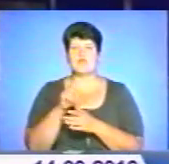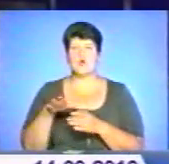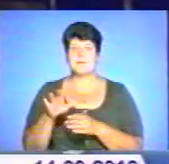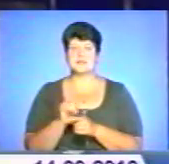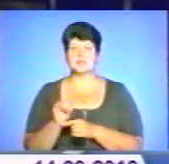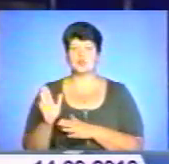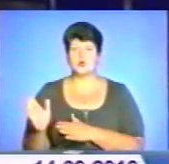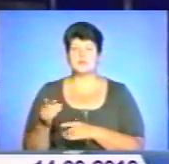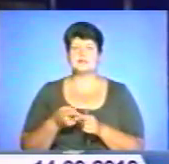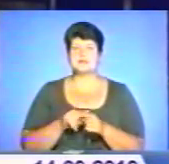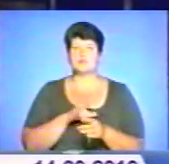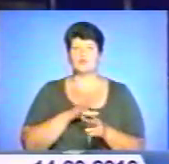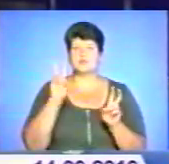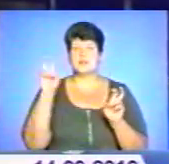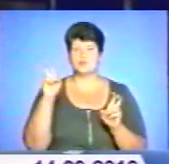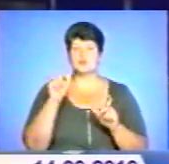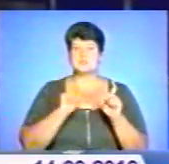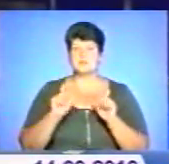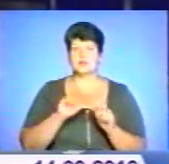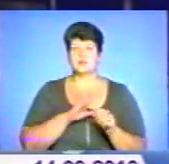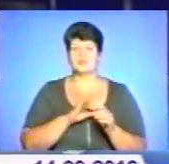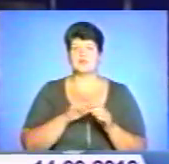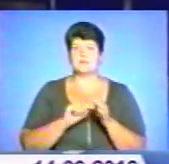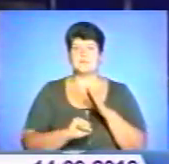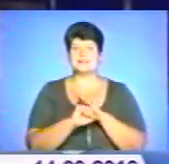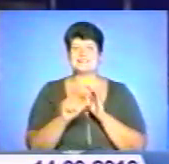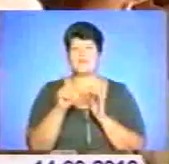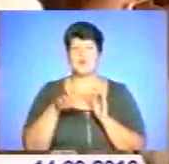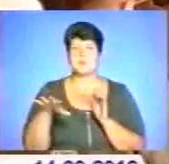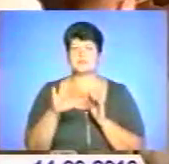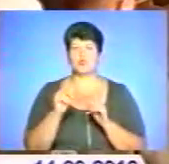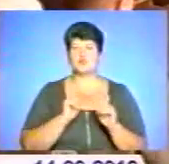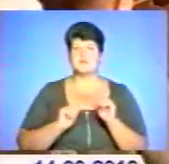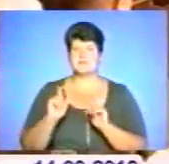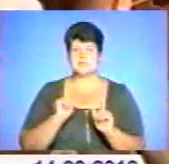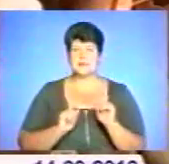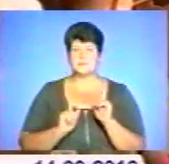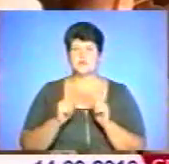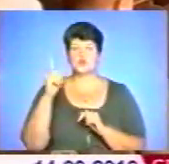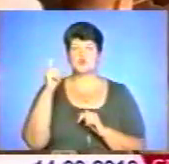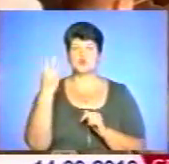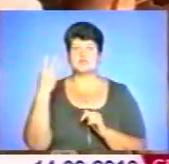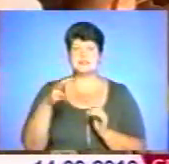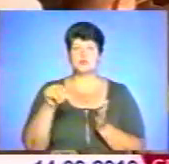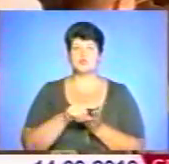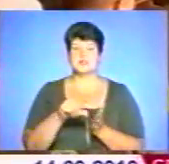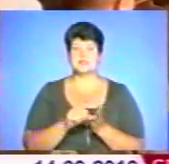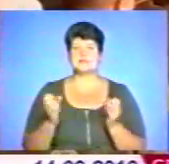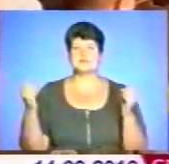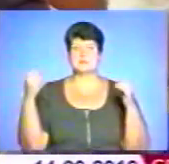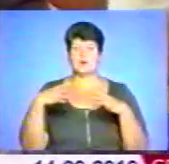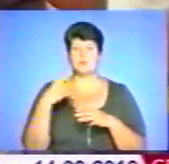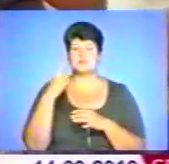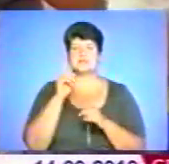Це стало темою семінару, який відбувся на базі Європейського університету. 130 учасників зібрав обласний семінар